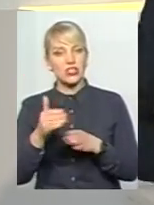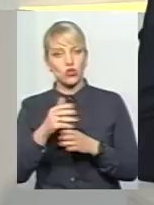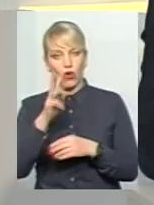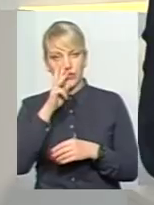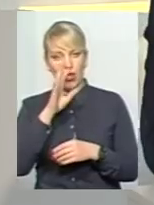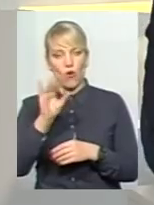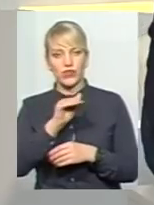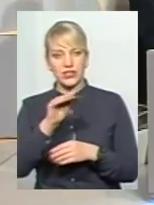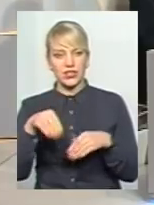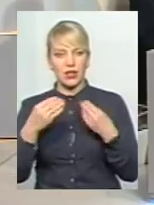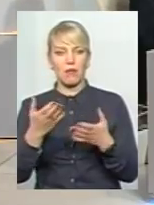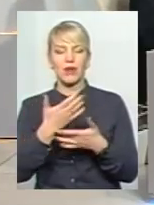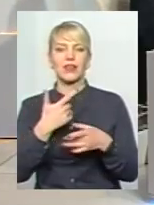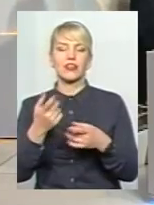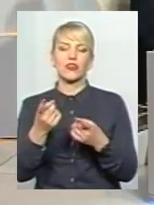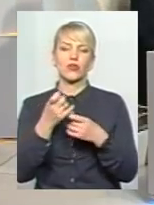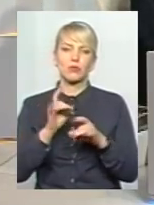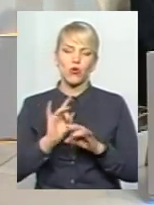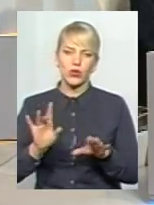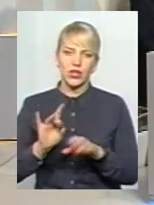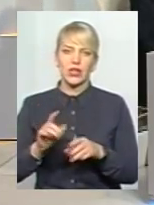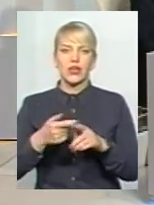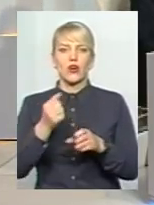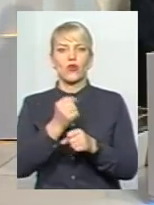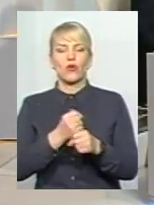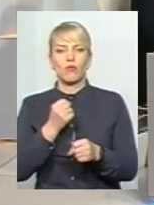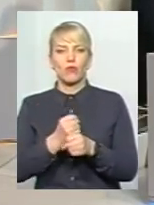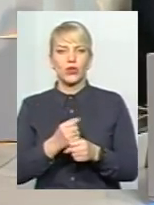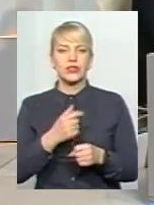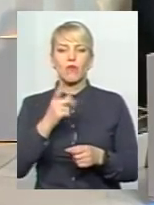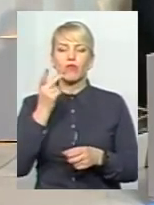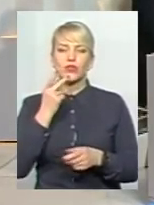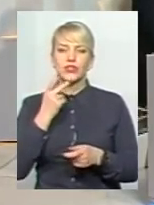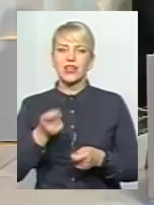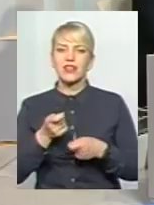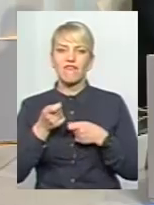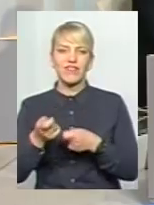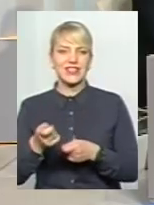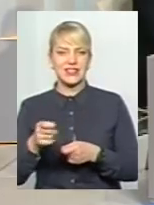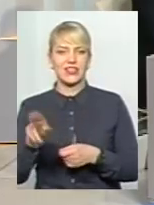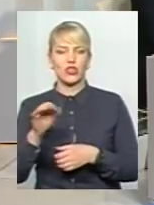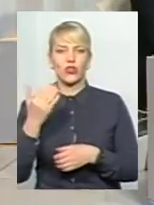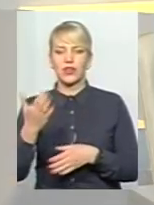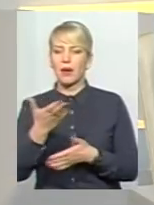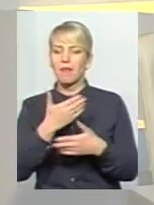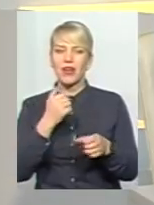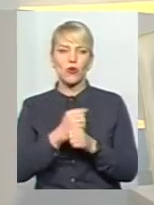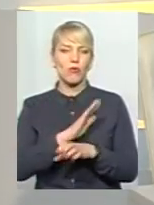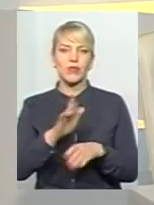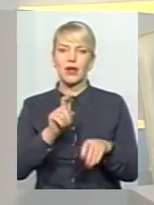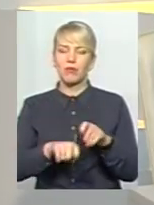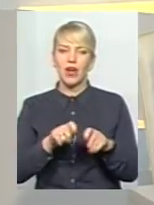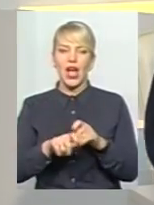їх спонукаємо через роз'яснювальну роботу, через наші постійні візити до них, бо ми робимо не перевірки, а візити,